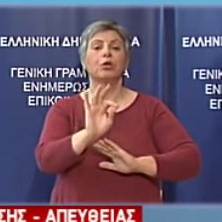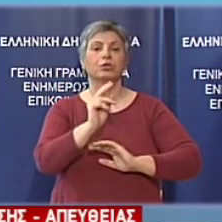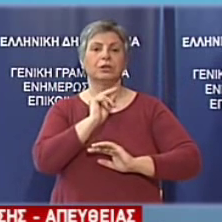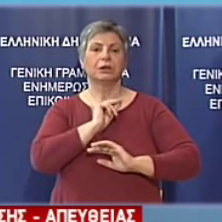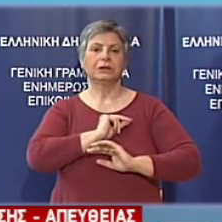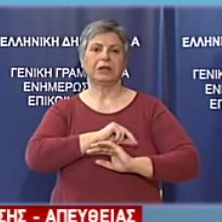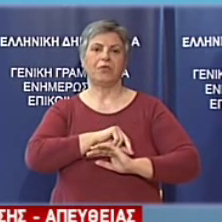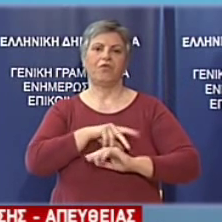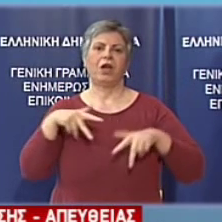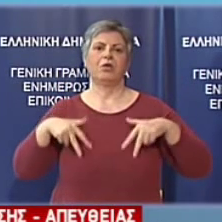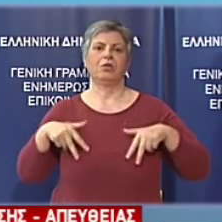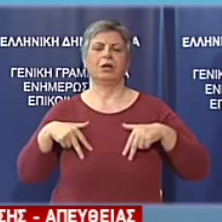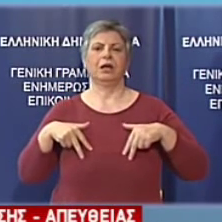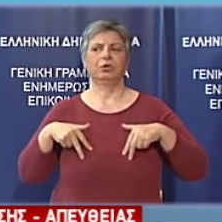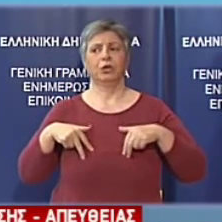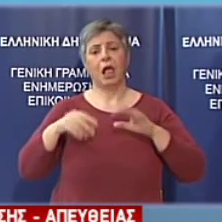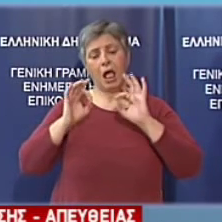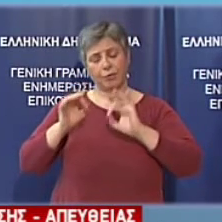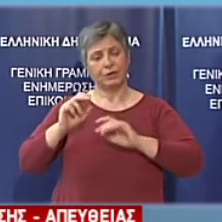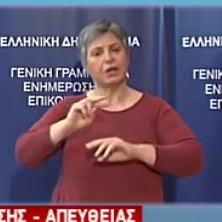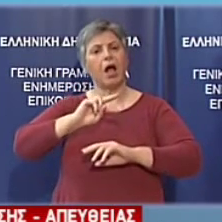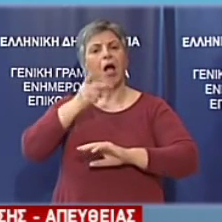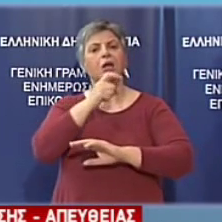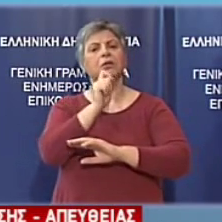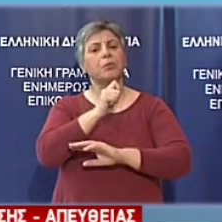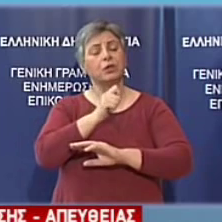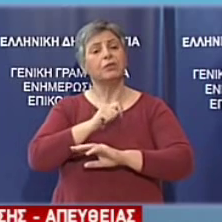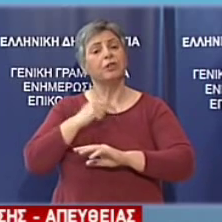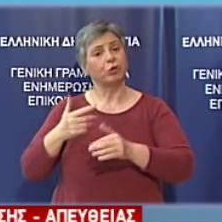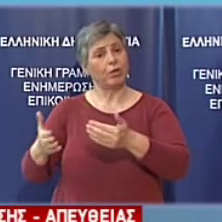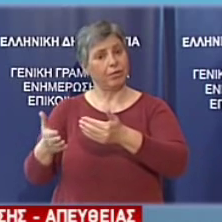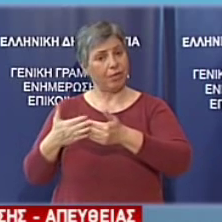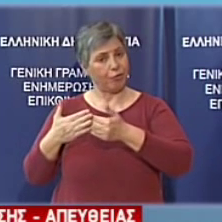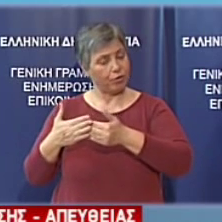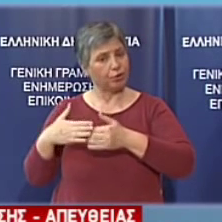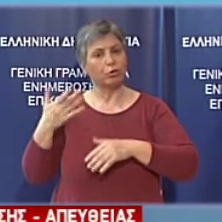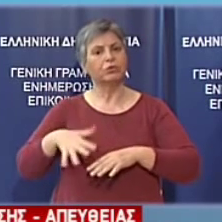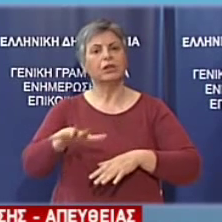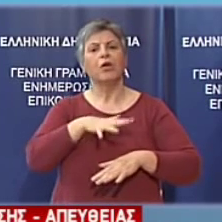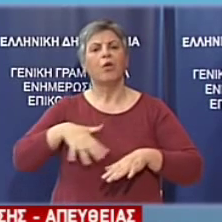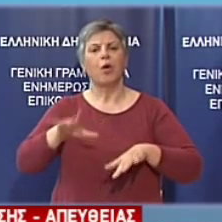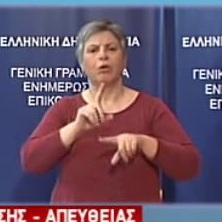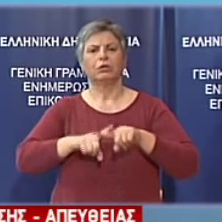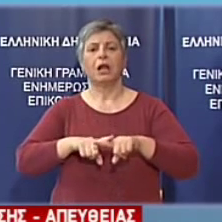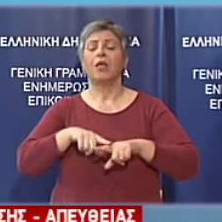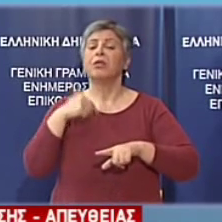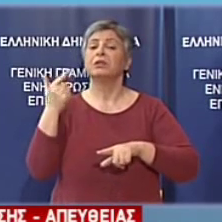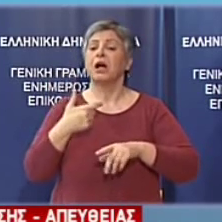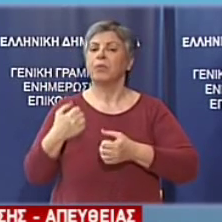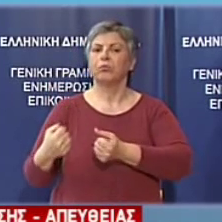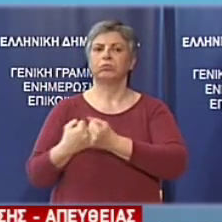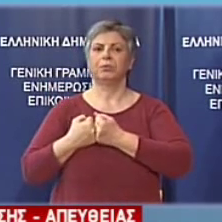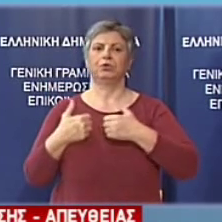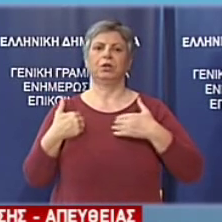αντιπολίτευση θα προσέφερε πολίτιμες υπηρεσίες τον ελληνικό λαό αν συντασσόταν μαζί μας σε αυτή την πολύ μεγάλη προσπάθεια.